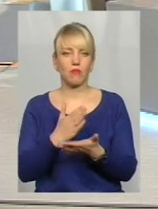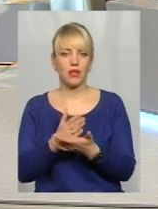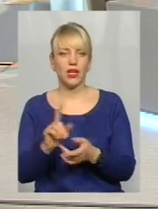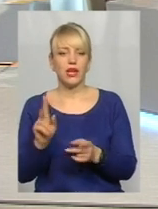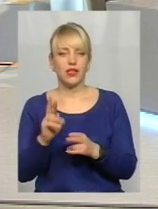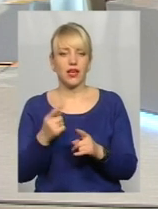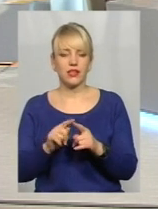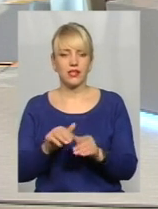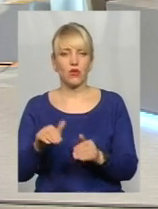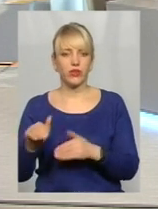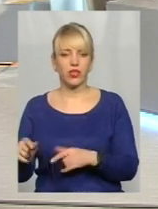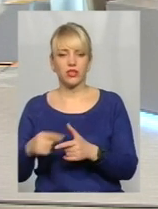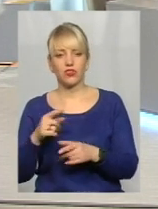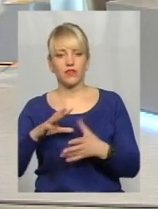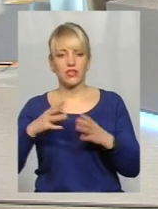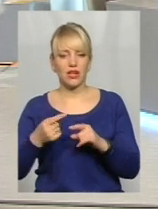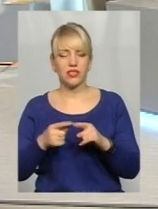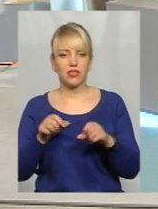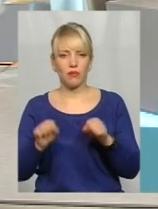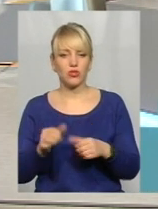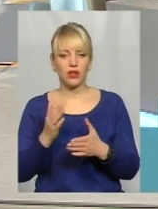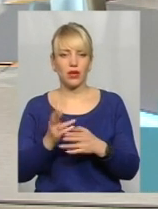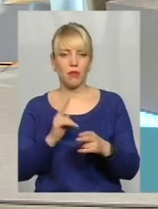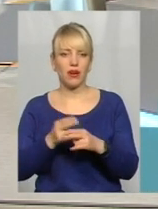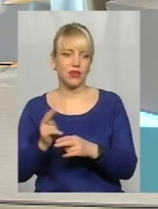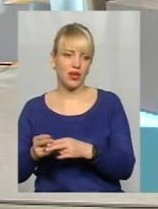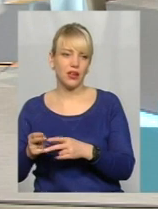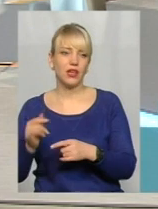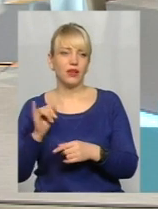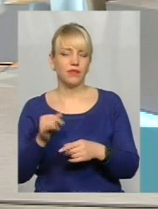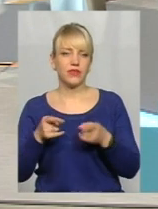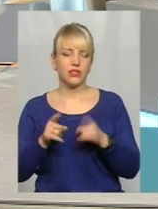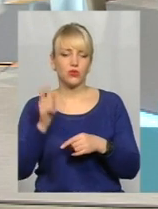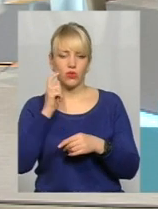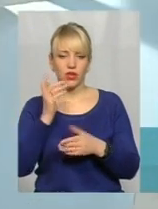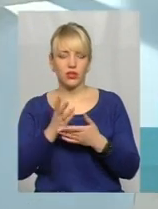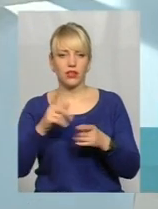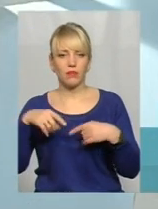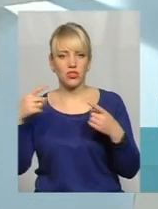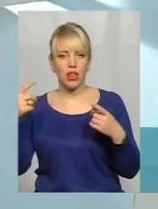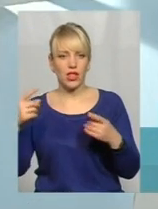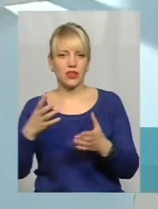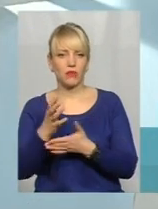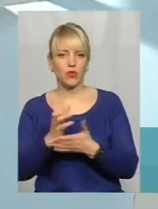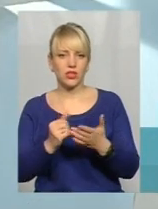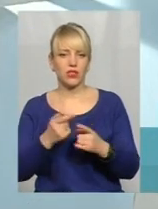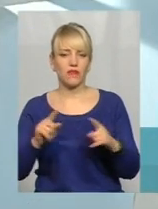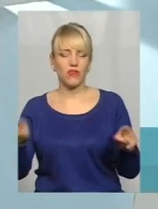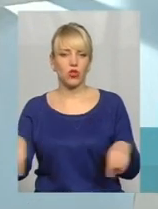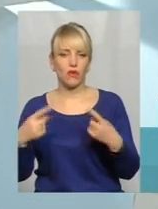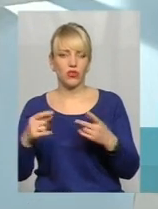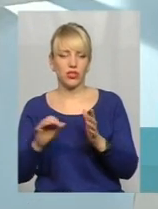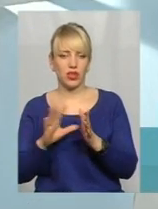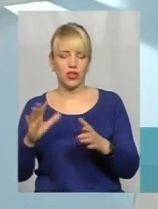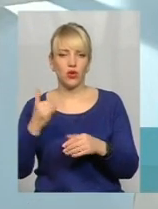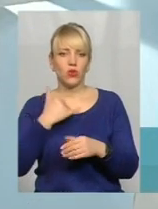уникати, і ще, згодом, це можливо. Тому що є бар'єри. Дійсно, Україна має шалений потенціал відновленої енергетики. Тобто